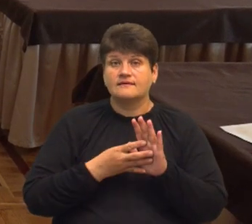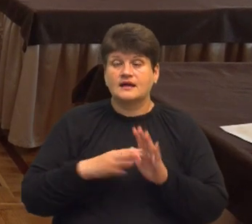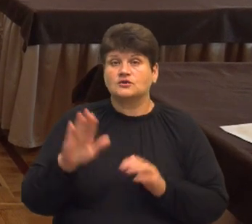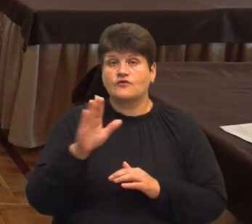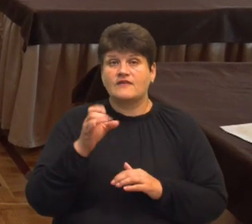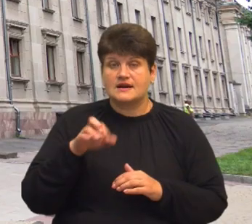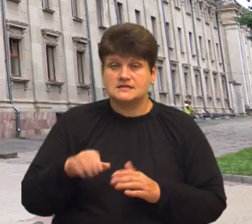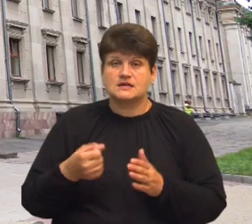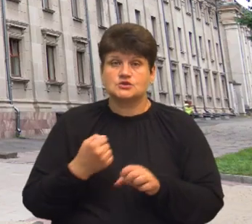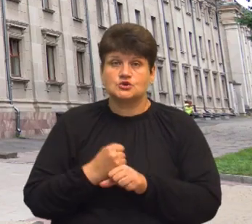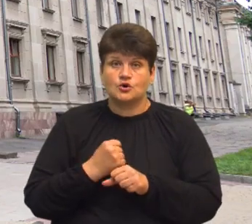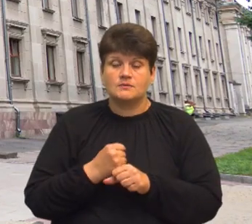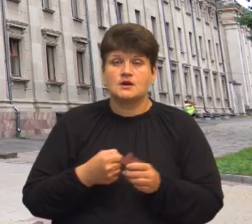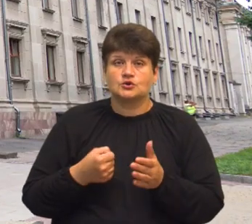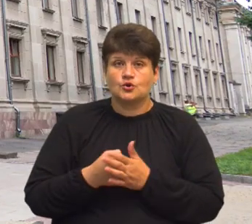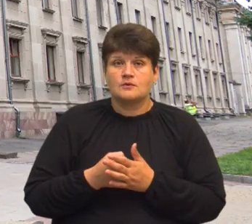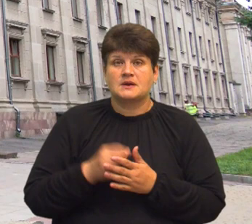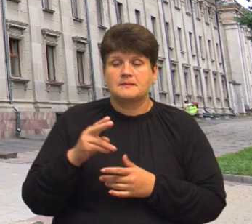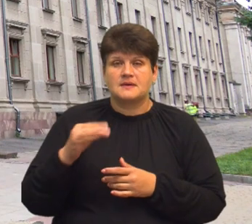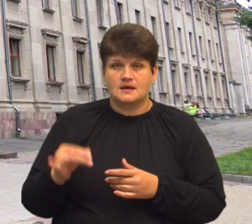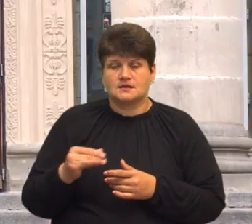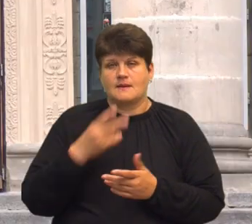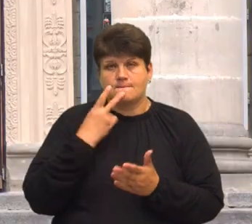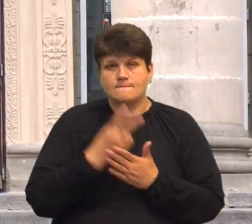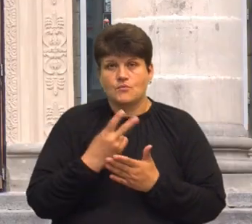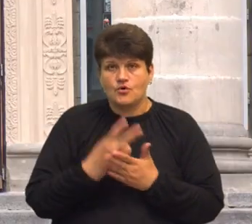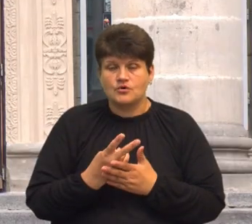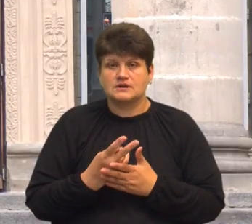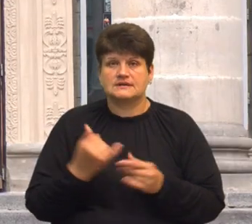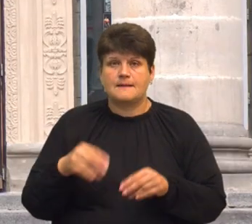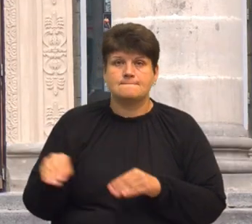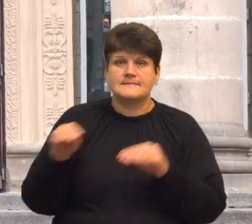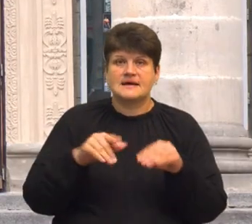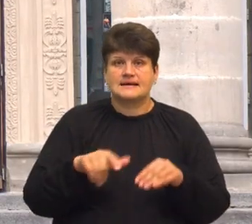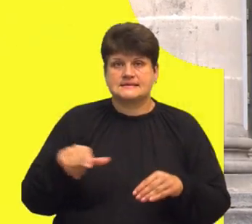зроблять допрем'єрний показ містерії для родин загиблих військовослужбовців та переселенців.